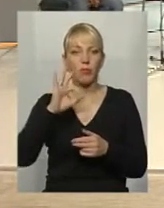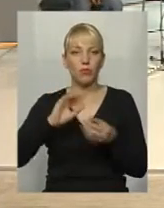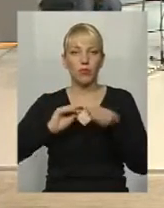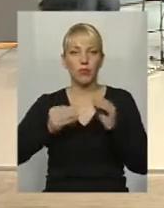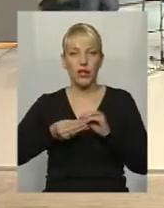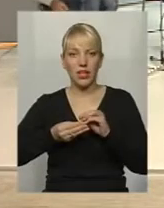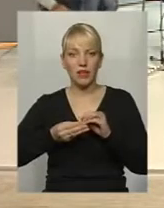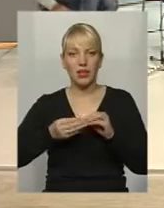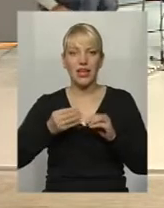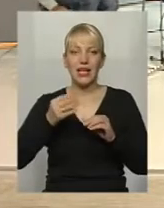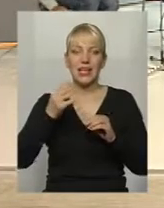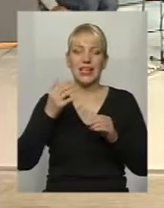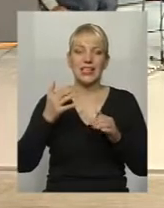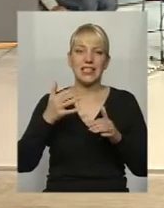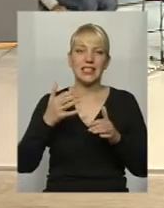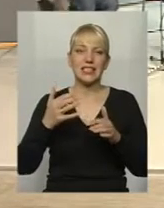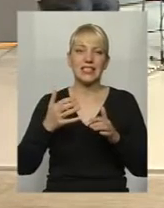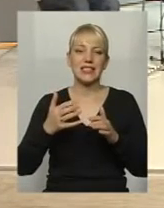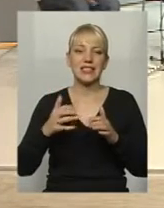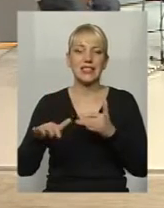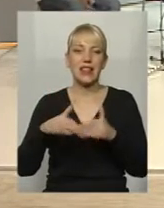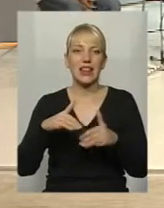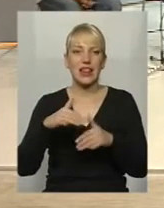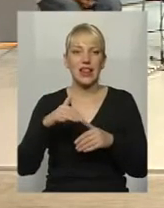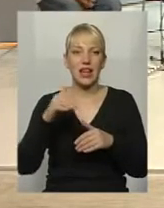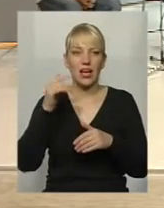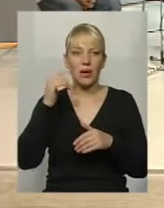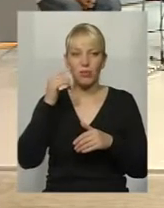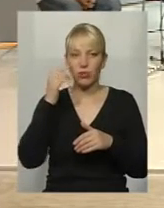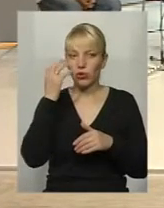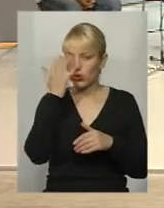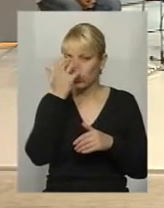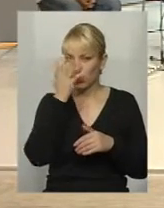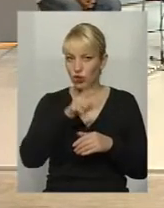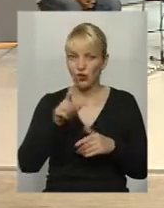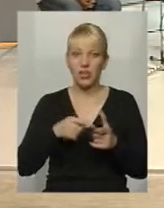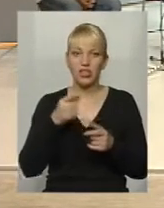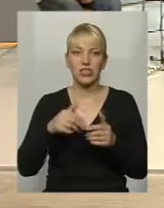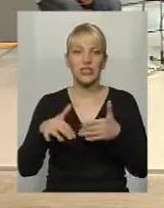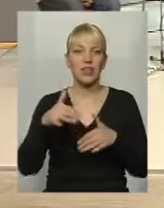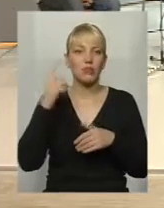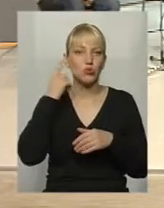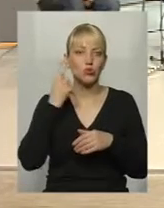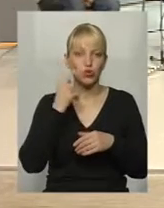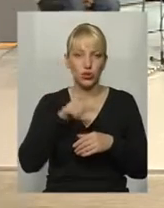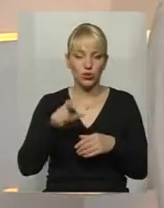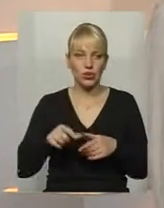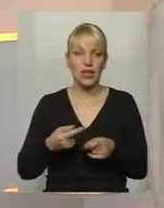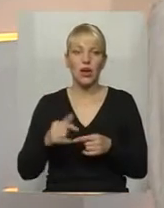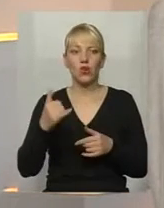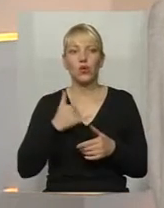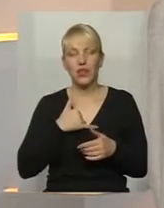слабочуючих, чи то слабозорих, чи то людей, які знаходяться у інвалідному візку? Ну, практично, у нас існує